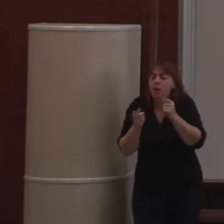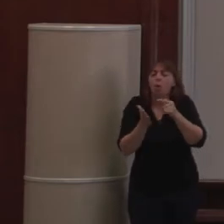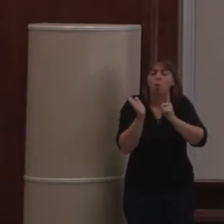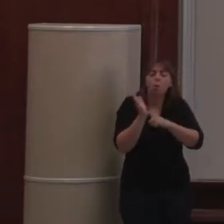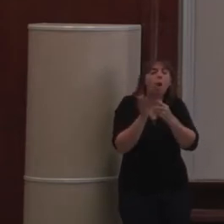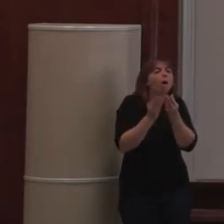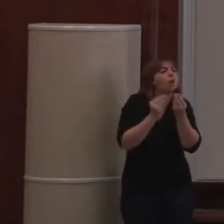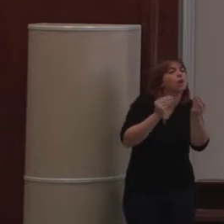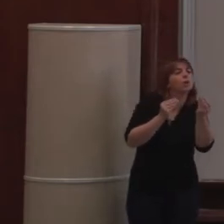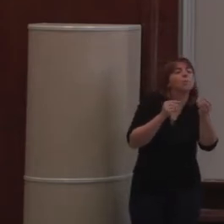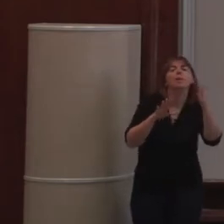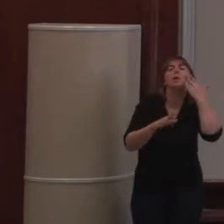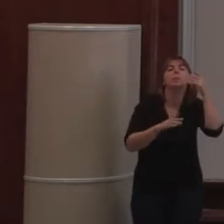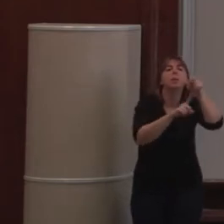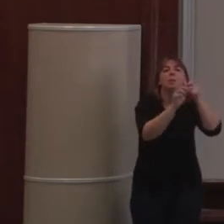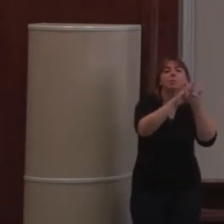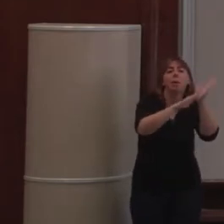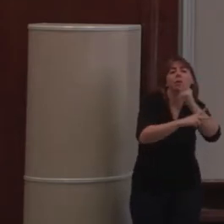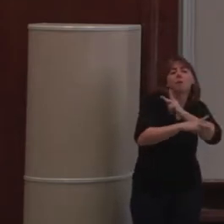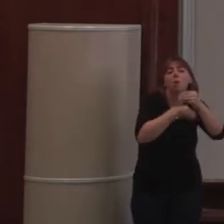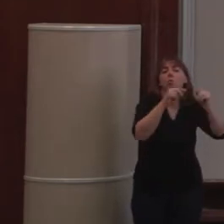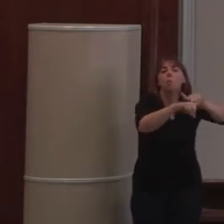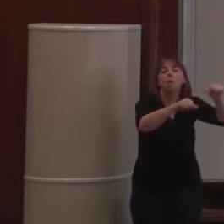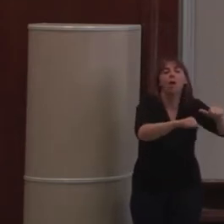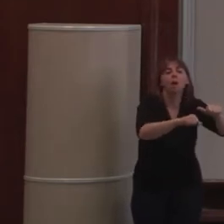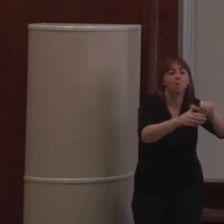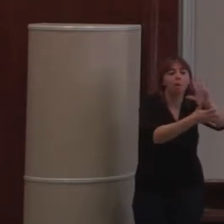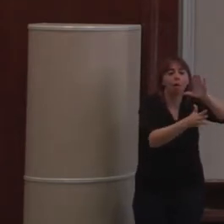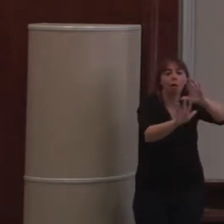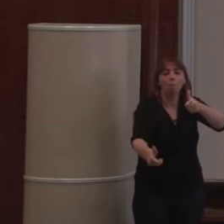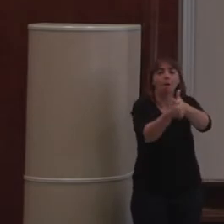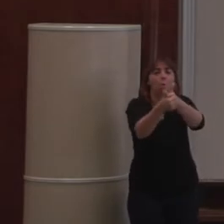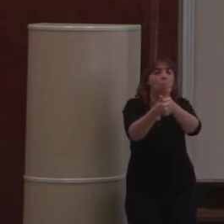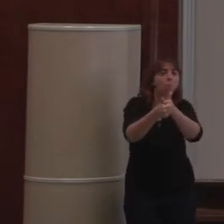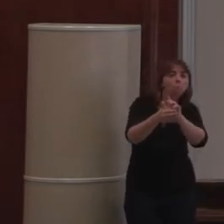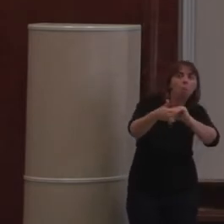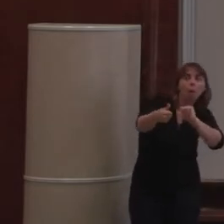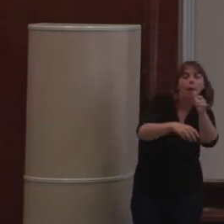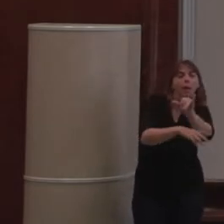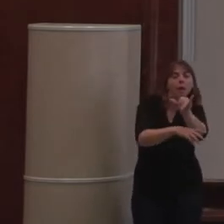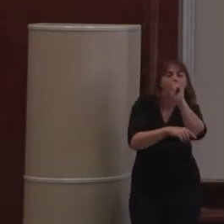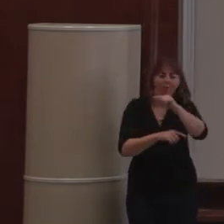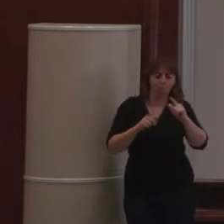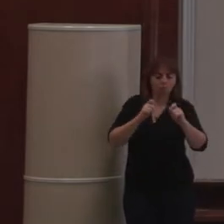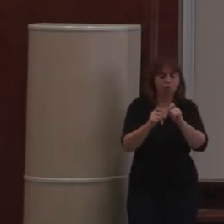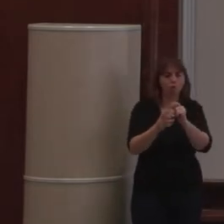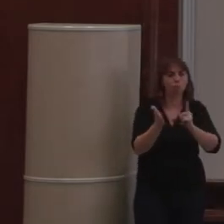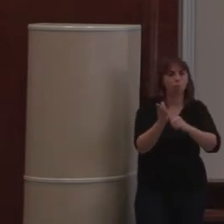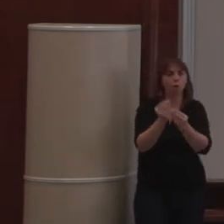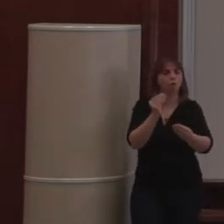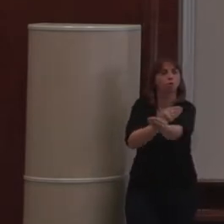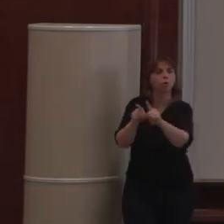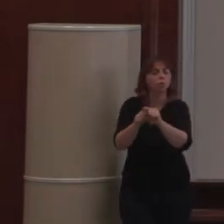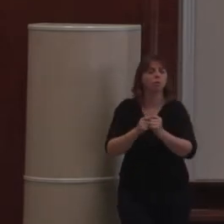droit. Mettons, la personne est partie en vacances, il faut conférer le droit à quelqu'un d'autre. Alors, voilà, encore un souci. Et puis, après, on va vous dire, moi, ce que je voudrais, c'est pouvoir